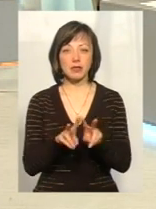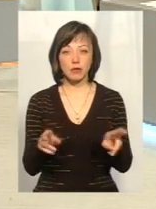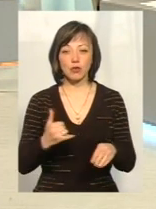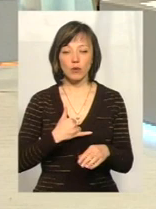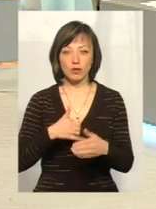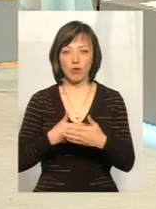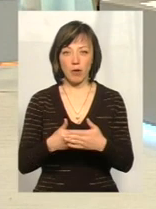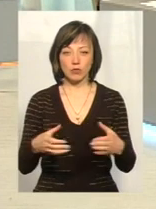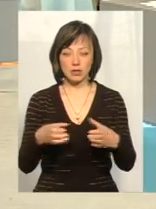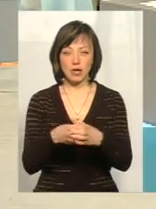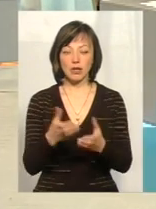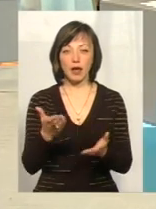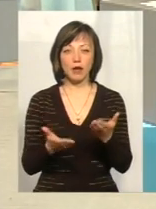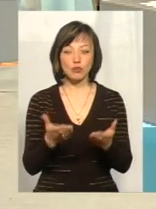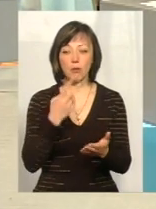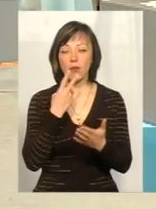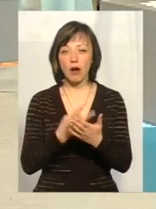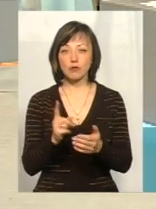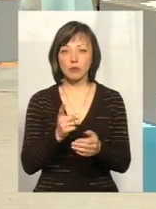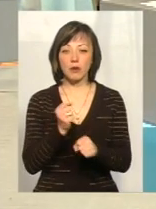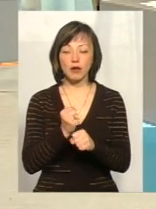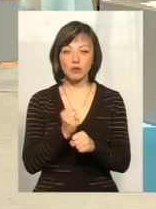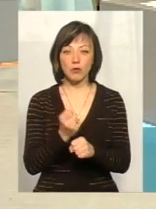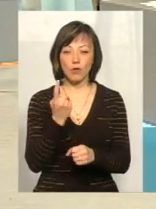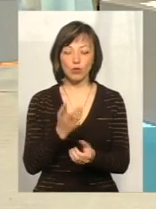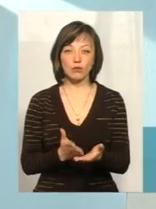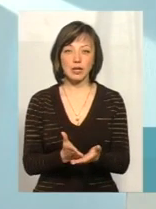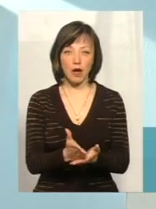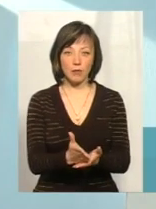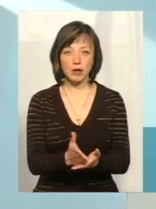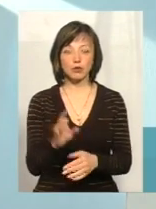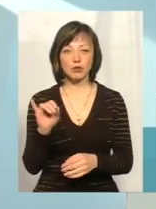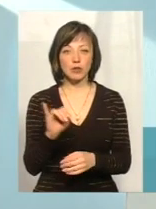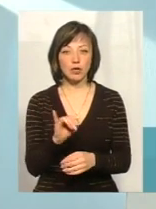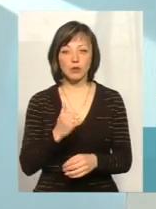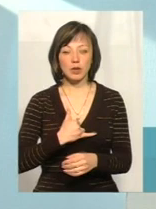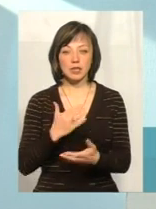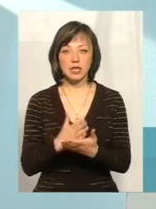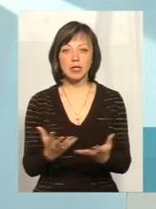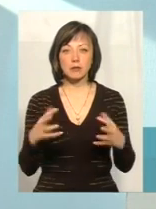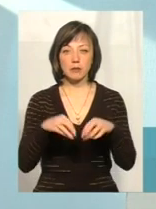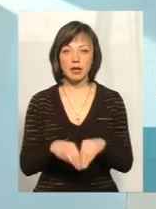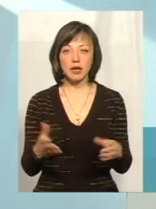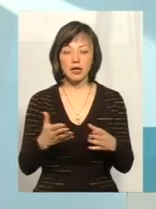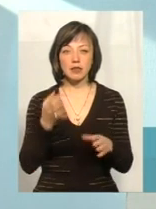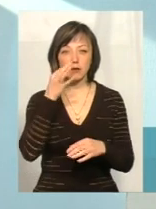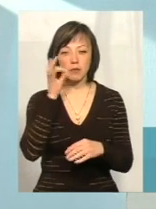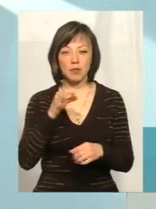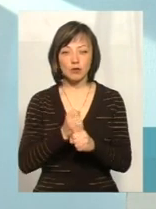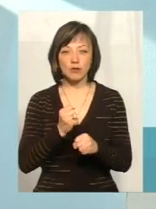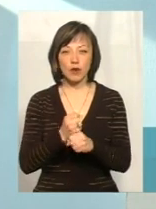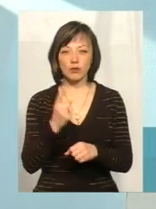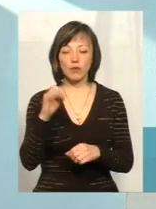нас і в громадському секторі. Якщо ми бачимо, що ми працюємо в одному напрямку, і в нас є спільні якісь напрацювання, ми